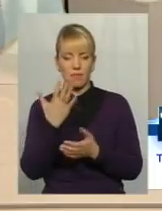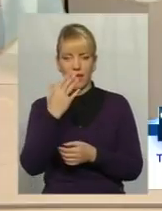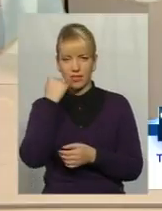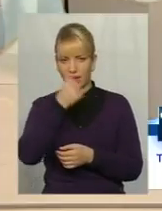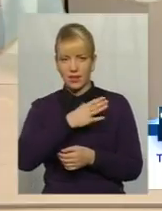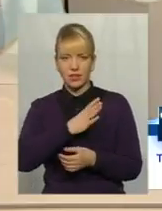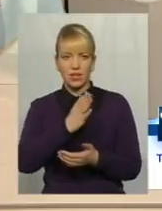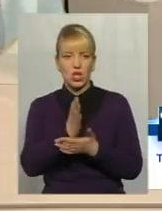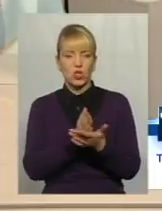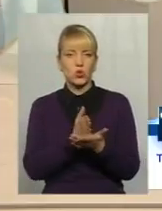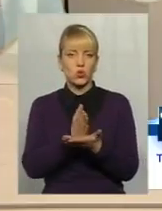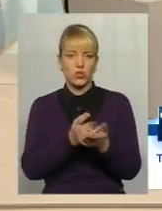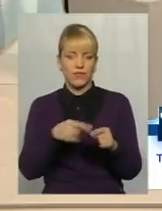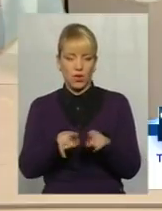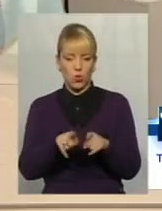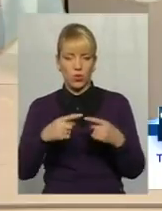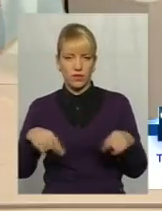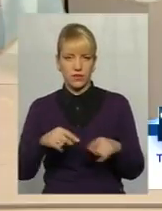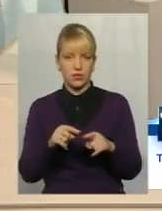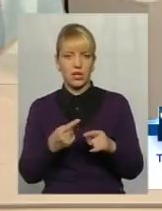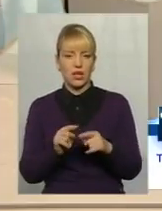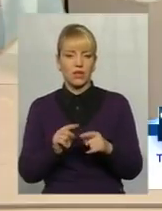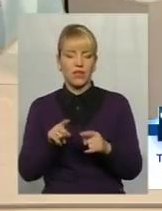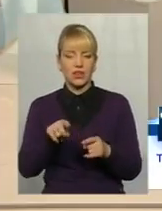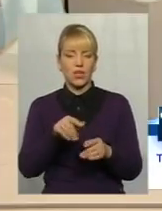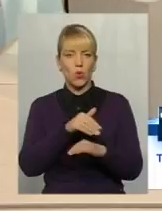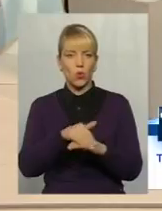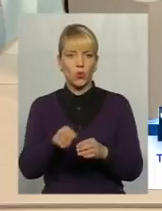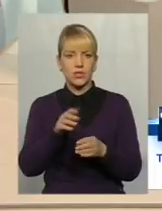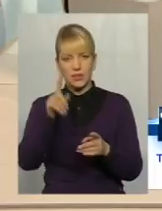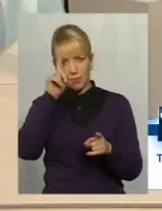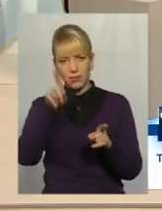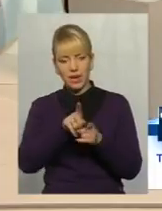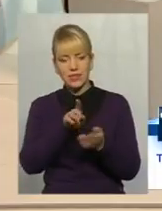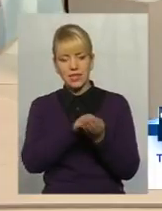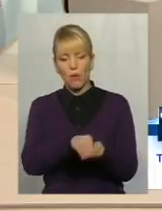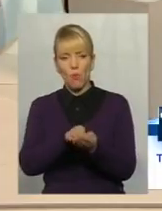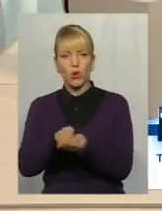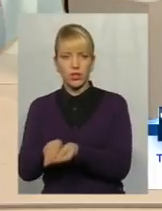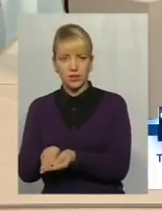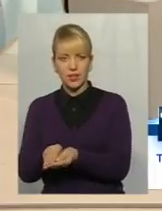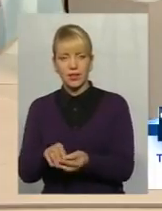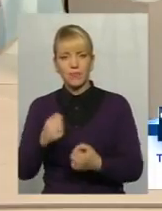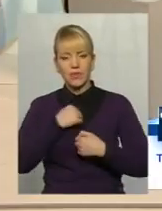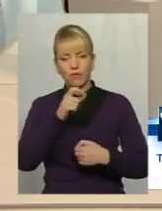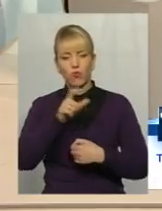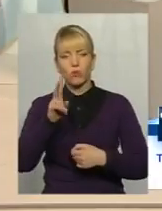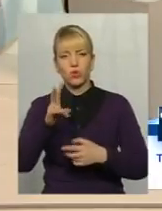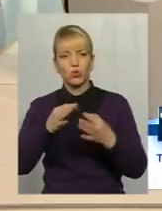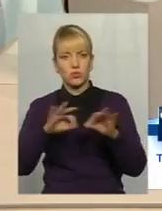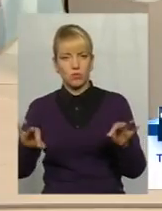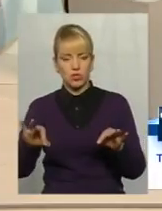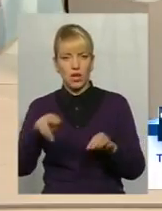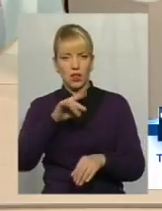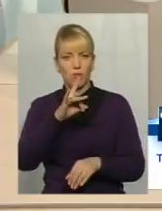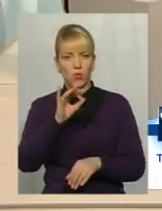в одній з дивизій. Дякую. В кінці вулиці братська могила воїнів 3-ї ударної армии, які саме тут освобождали нас.